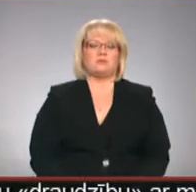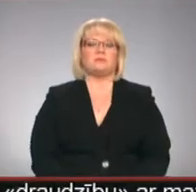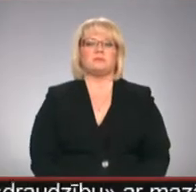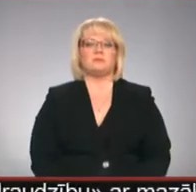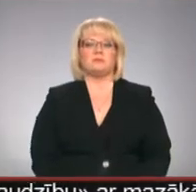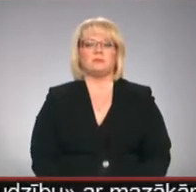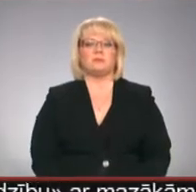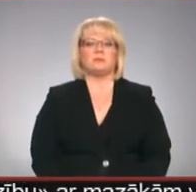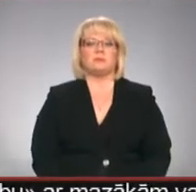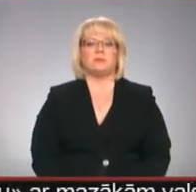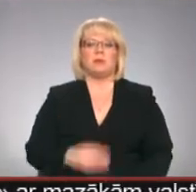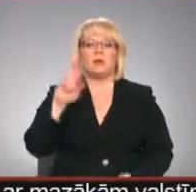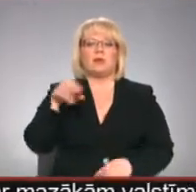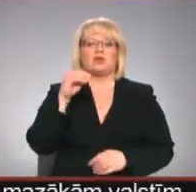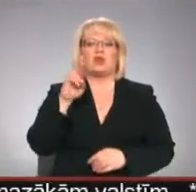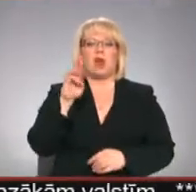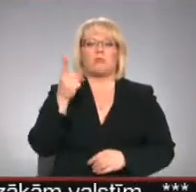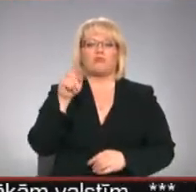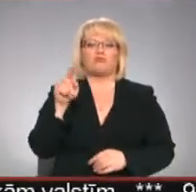Džīme Džārmuša